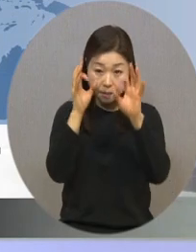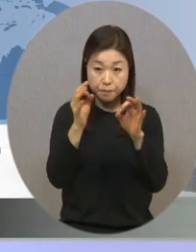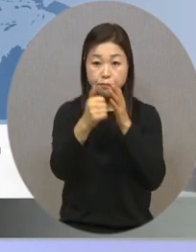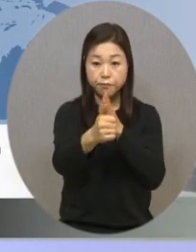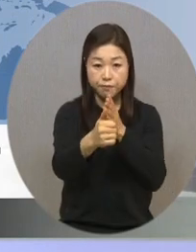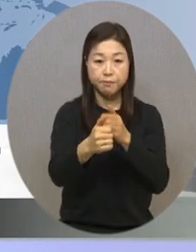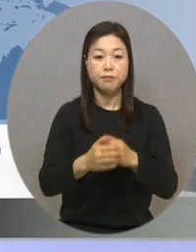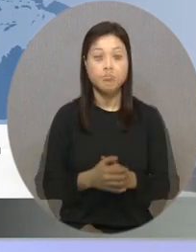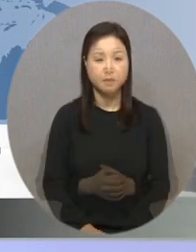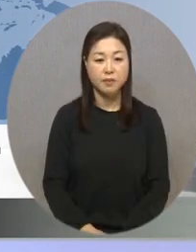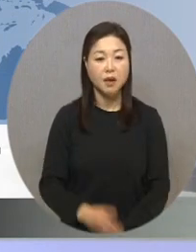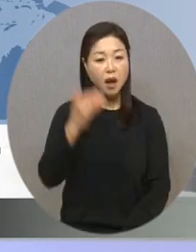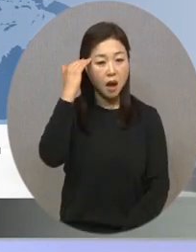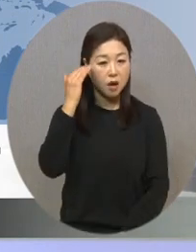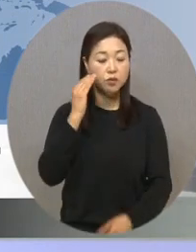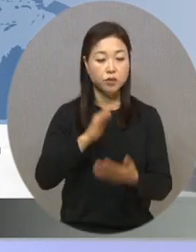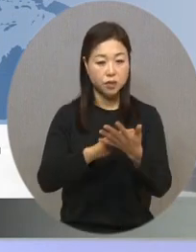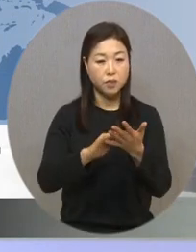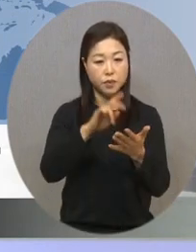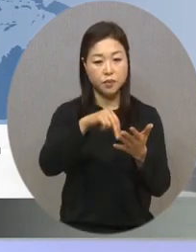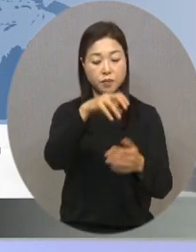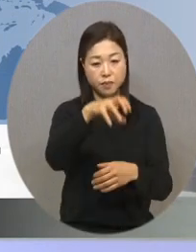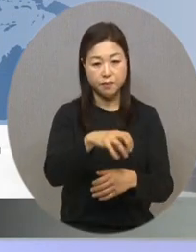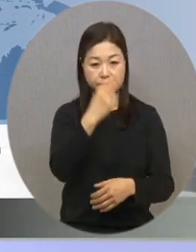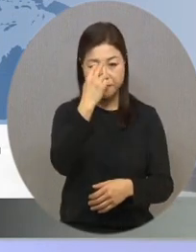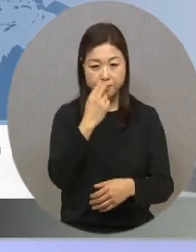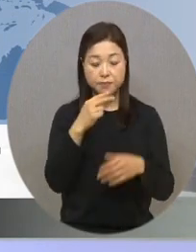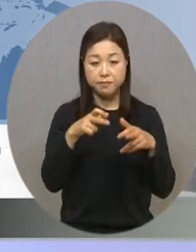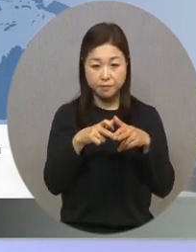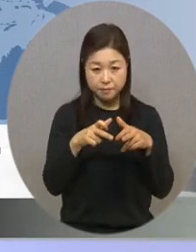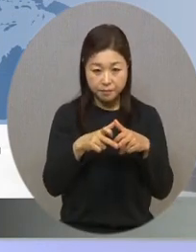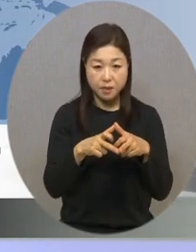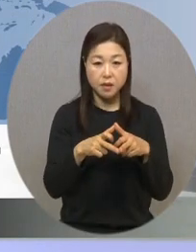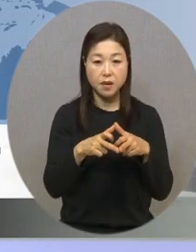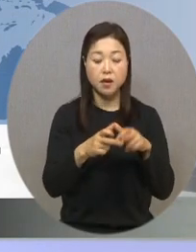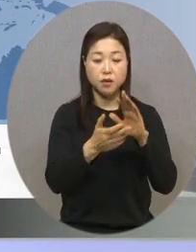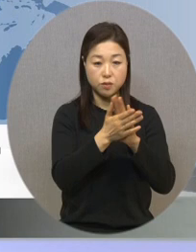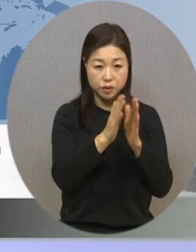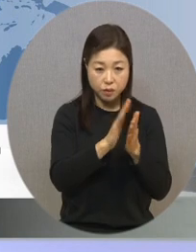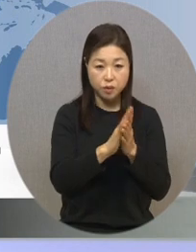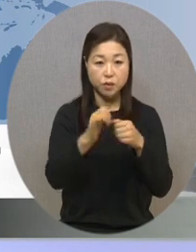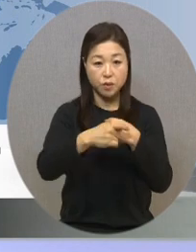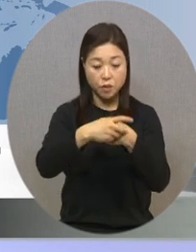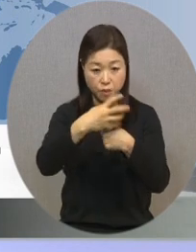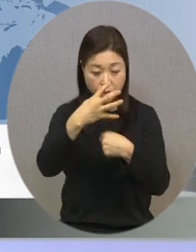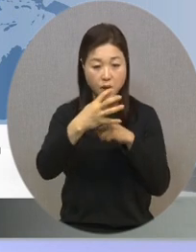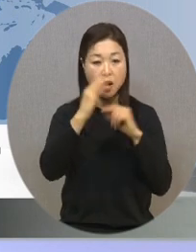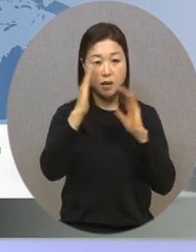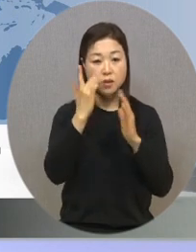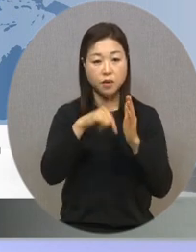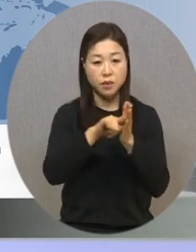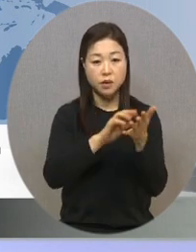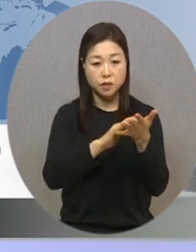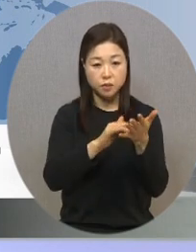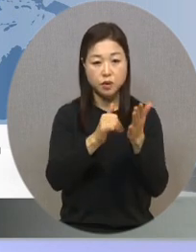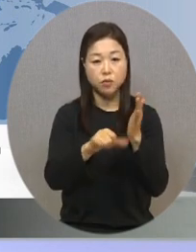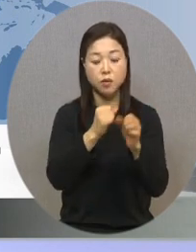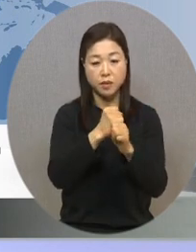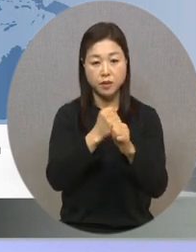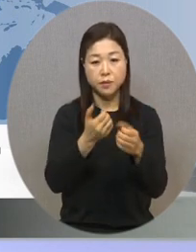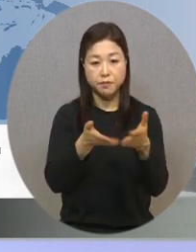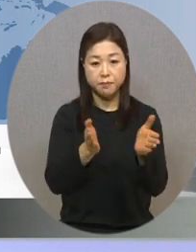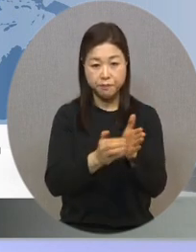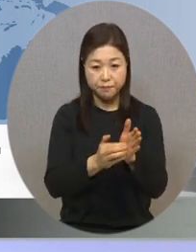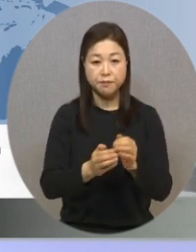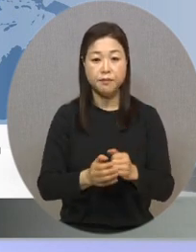한국 점자도서관이 시각장애가 있는 유초등생을 위한 점자 교구를 제작해 배포했습니다. 점자